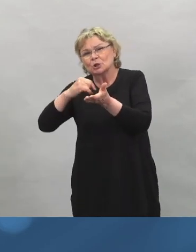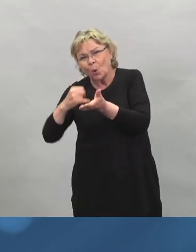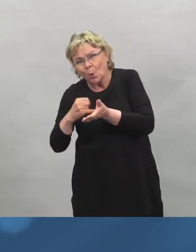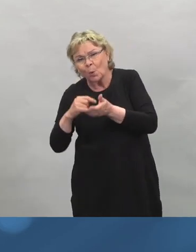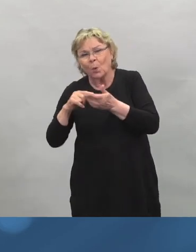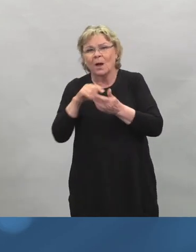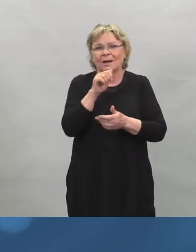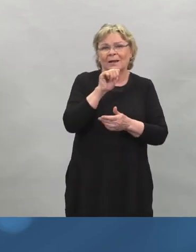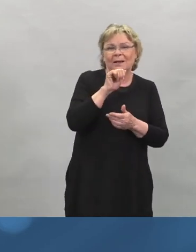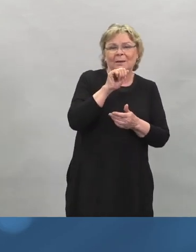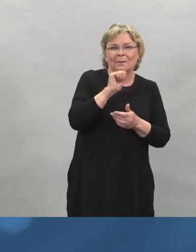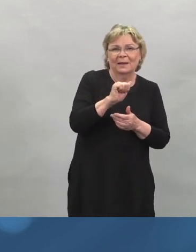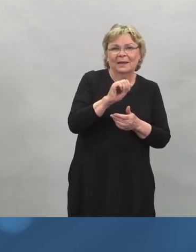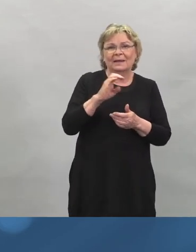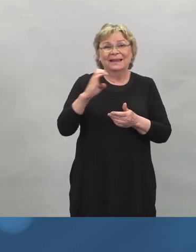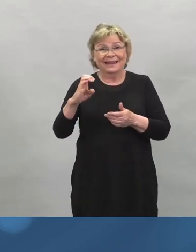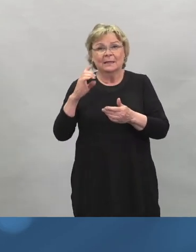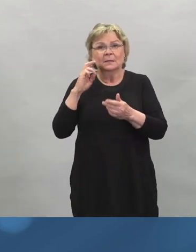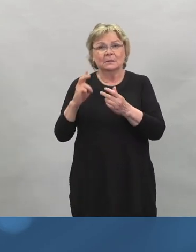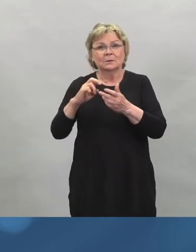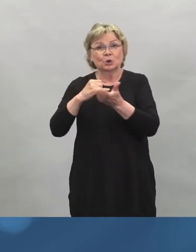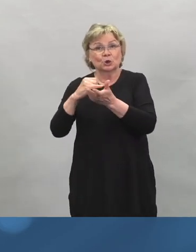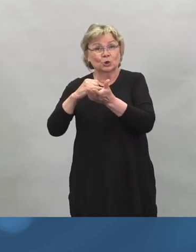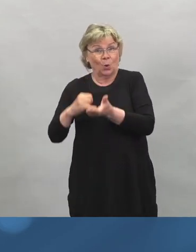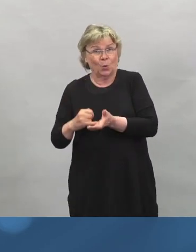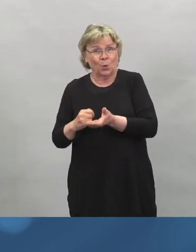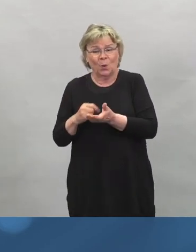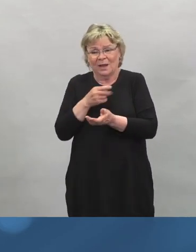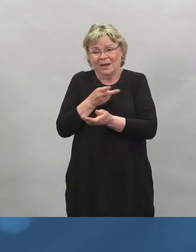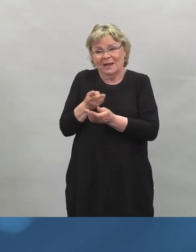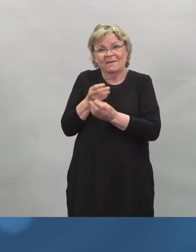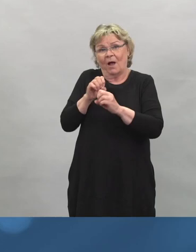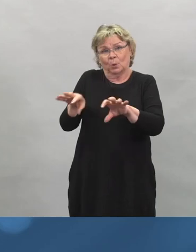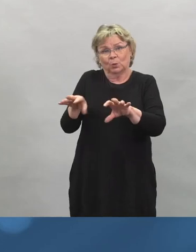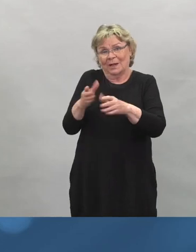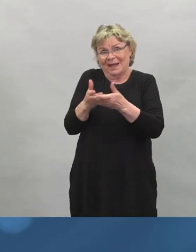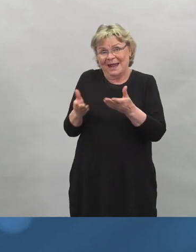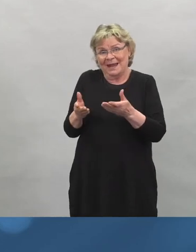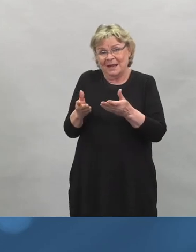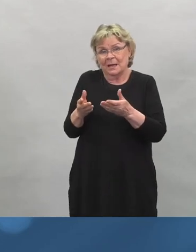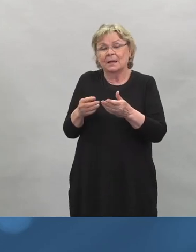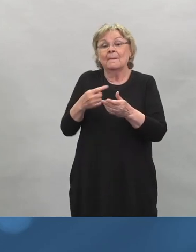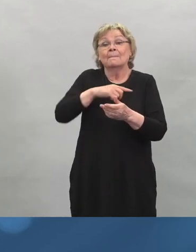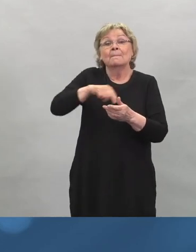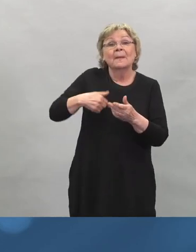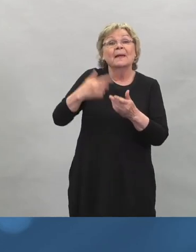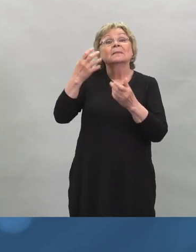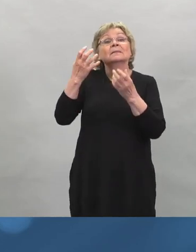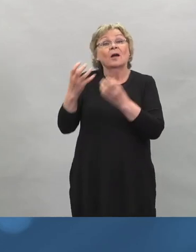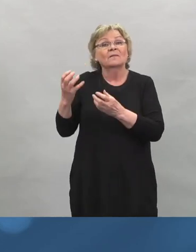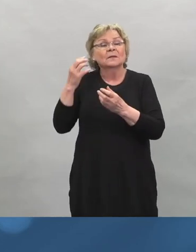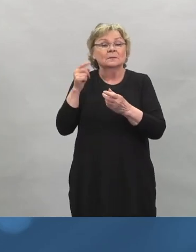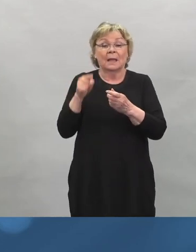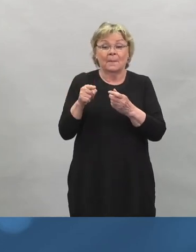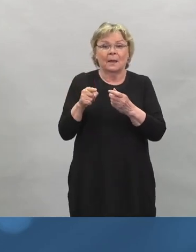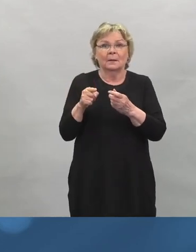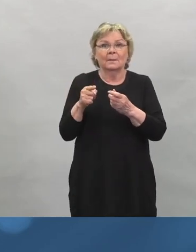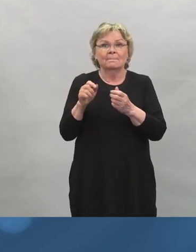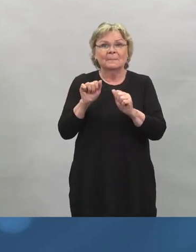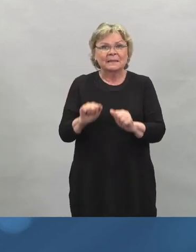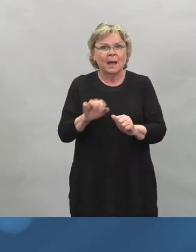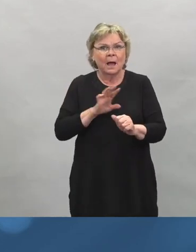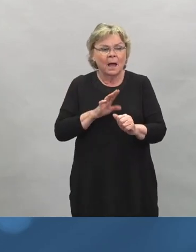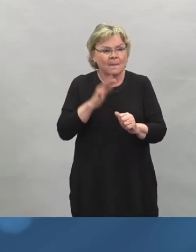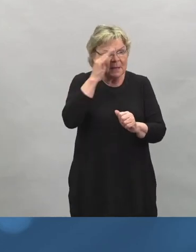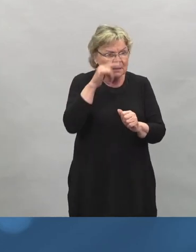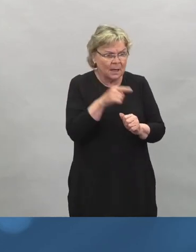-soluihin, niin nämä variantit eivät ole vaikuttaneet. Se on hyviä uutisia, että se on se, mitä me tarvitaan vakavaa tautia vastaan. Ja